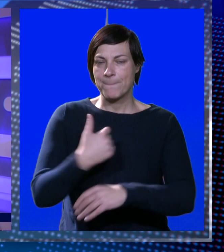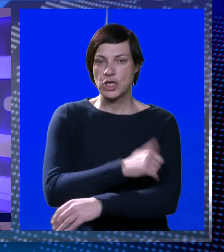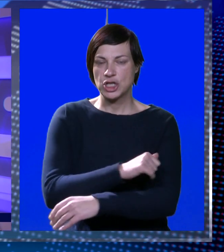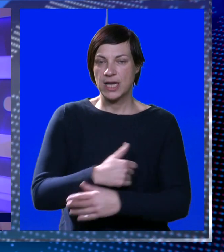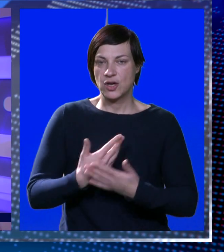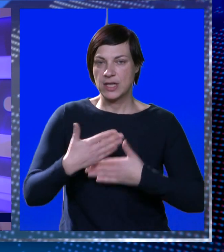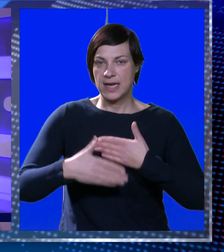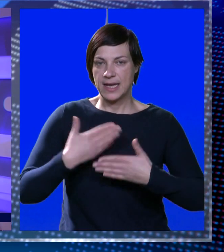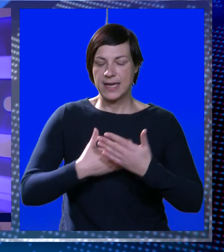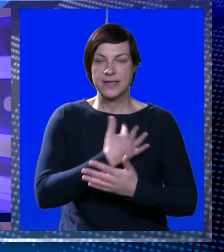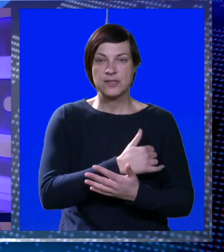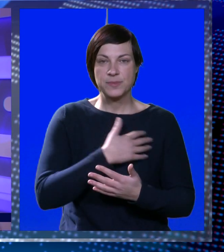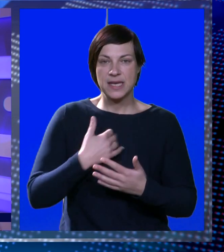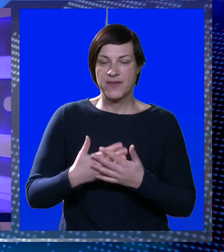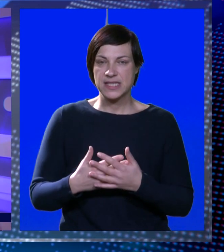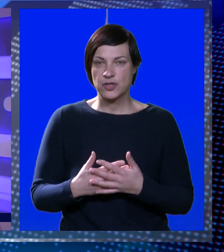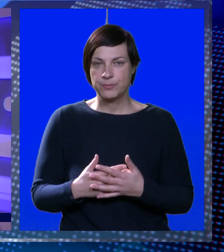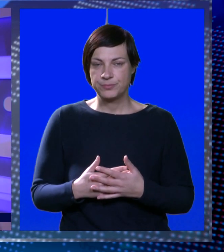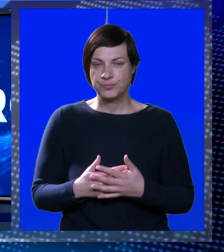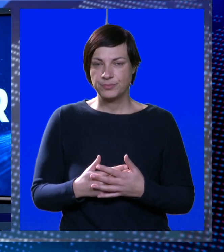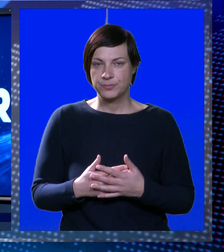prošle godine na granici s Hrvatskom.